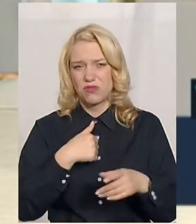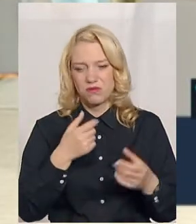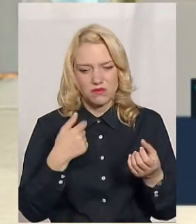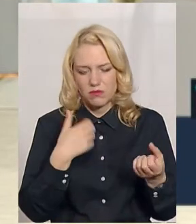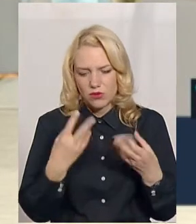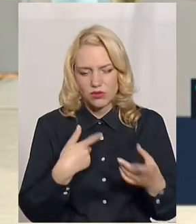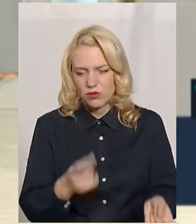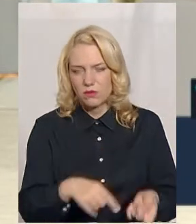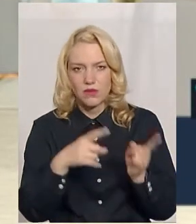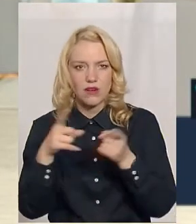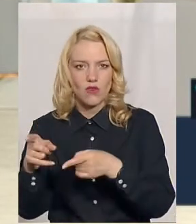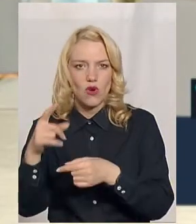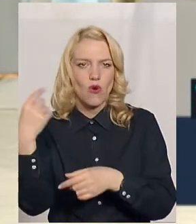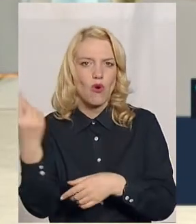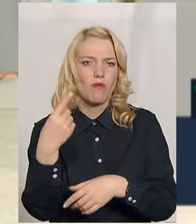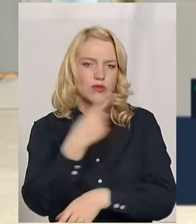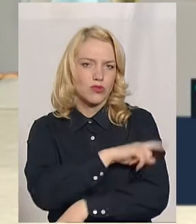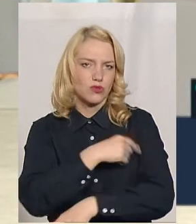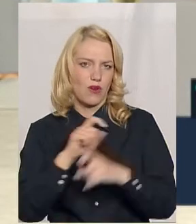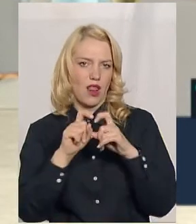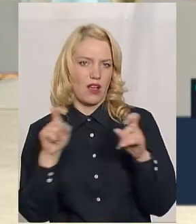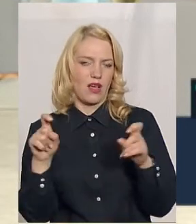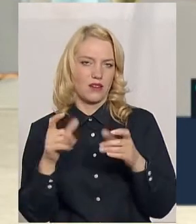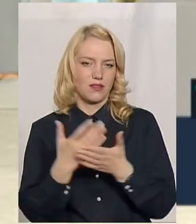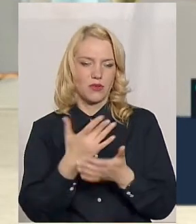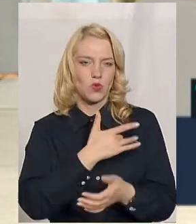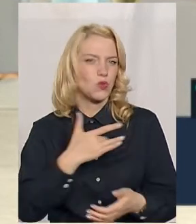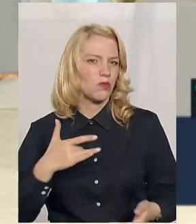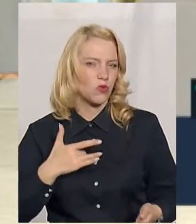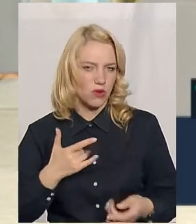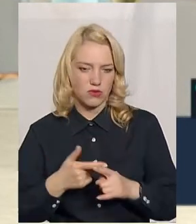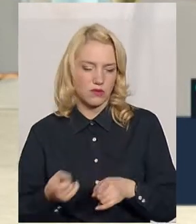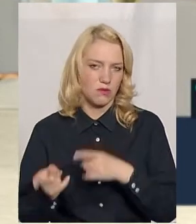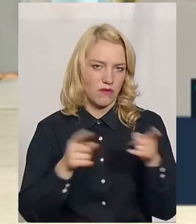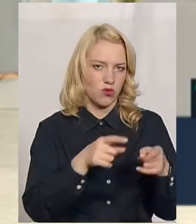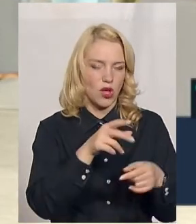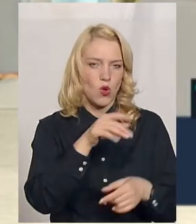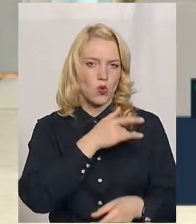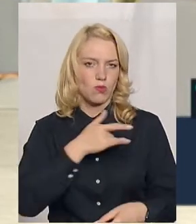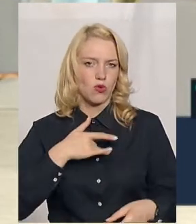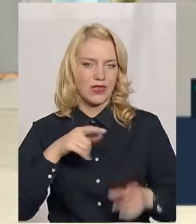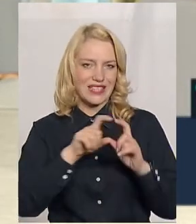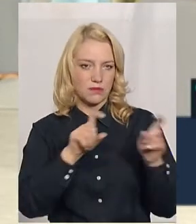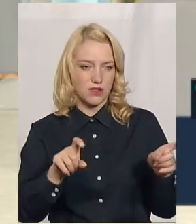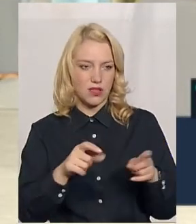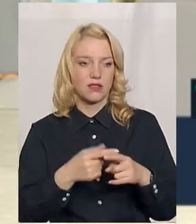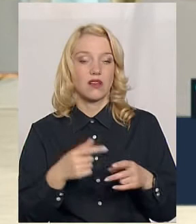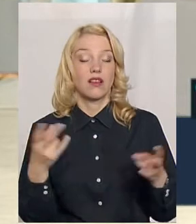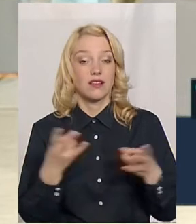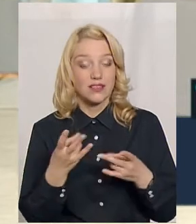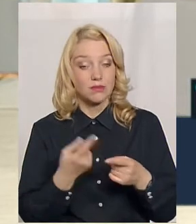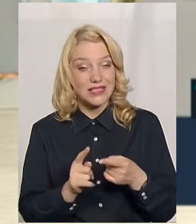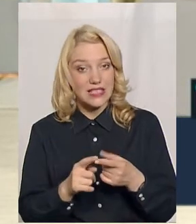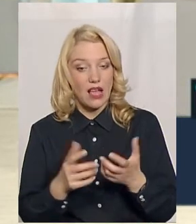лікарня міська, в залежності від потреби. Туберкурозний диспенсер. Тепер маємо мати цей апарат. Ми лишилися